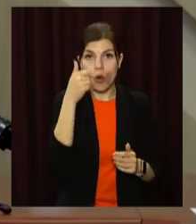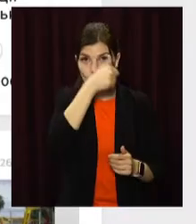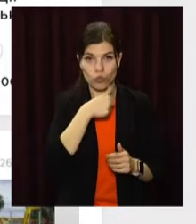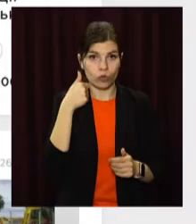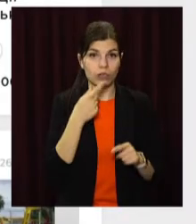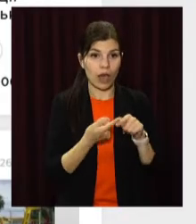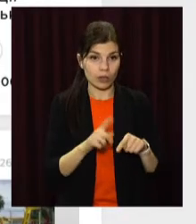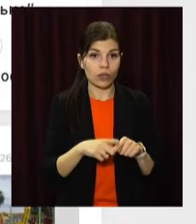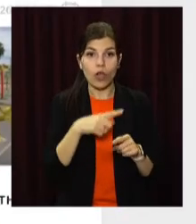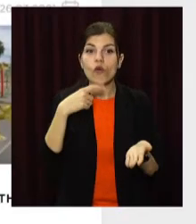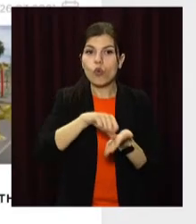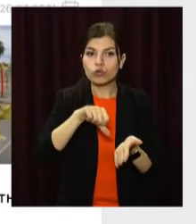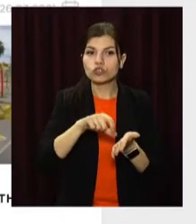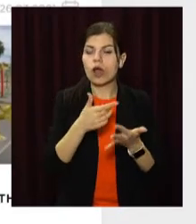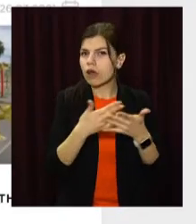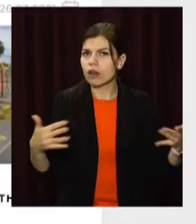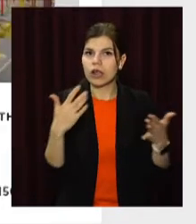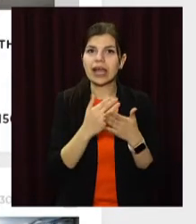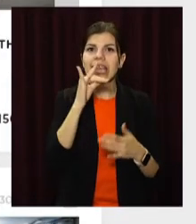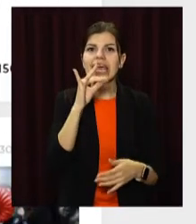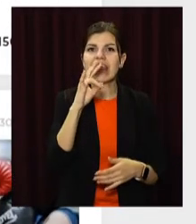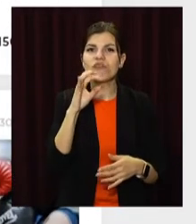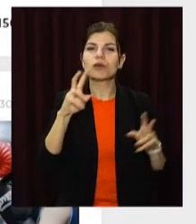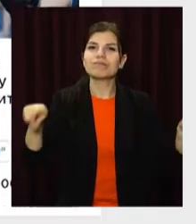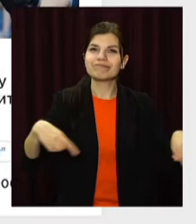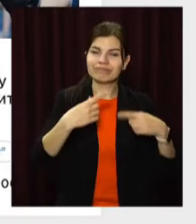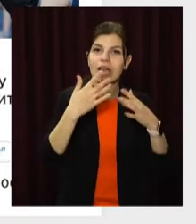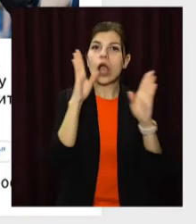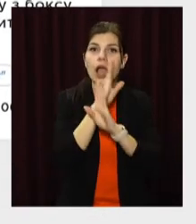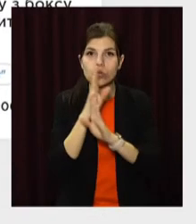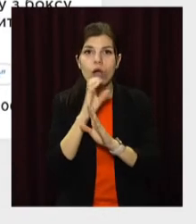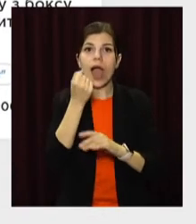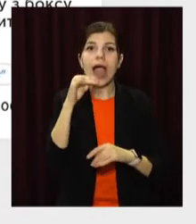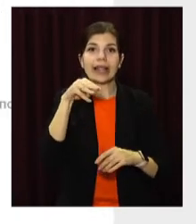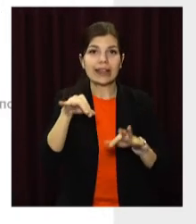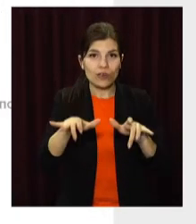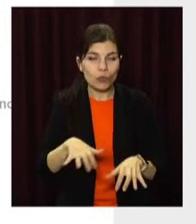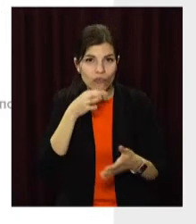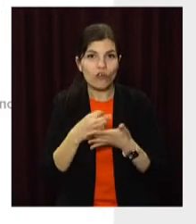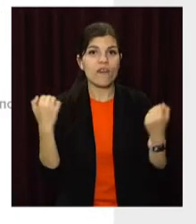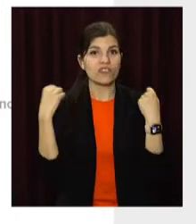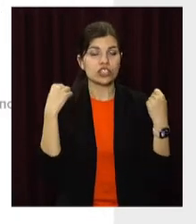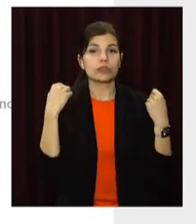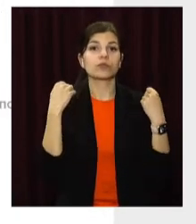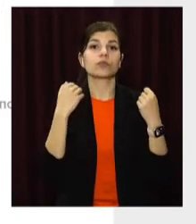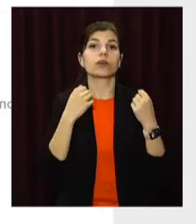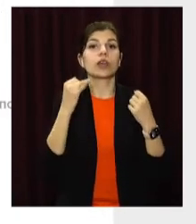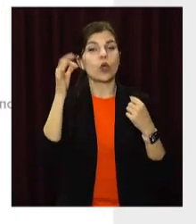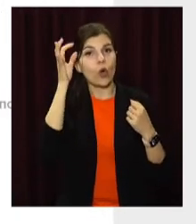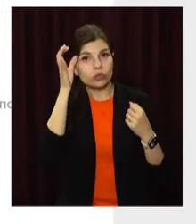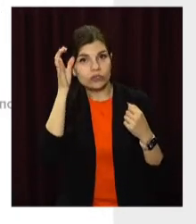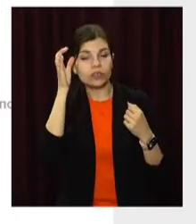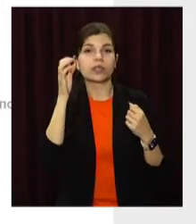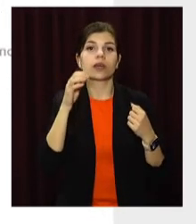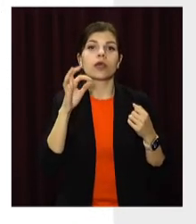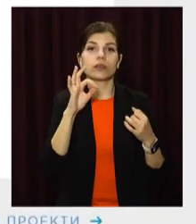Учасники подавали проєкти у чотирьох категоріях – інфраструктура міста, екологія, айті та культура, фізична культура та спорт, і просвіта, і